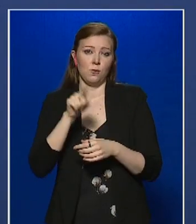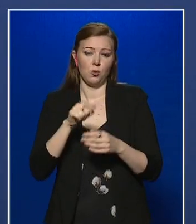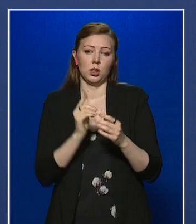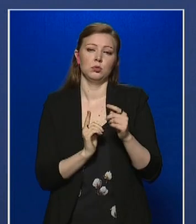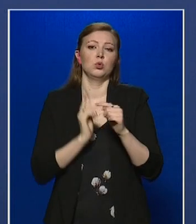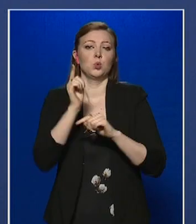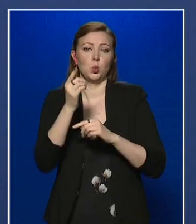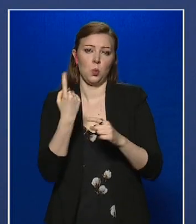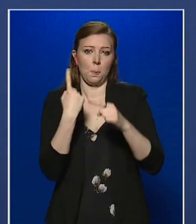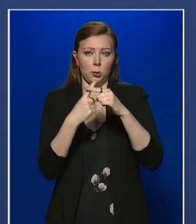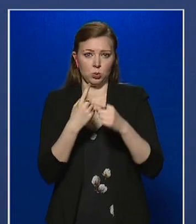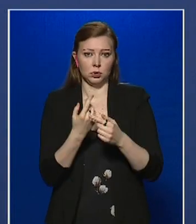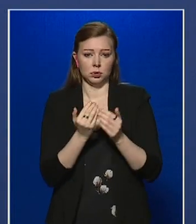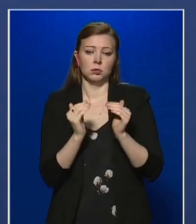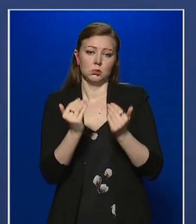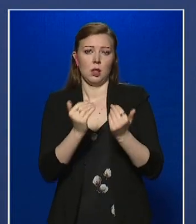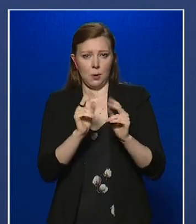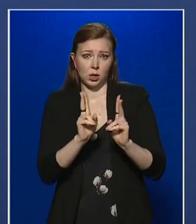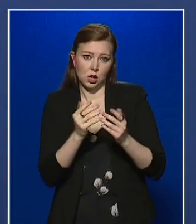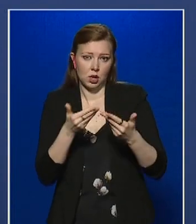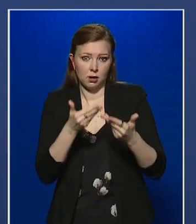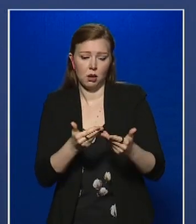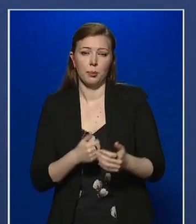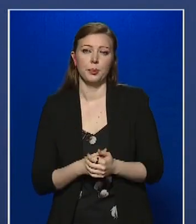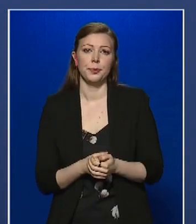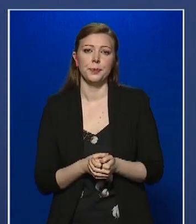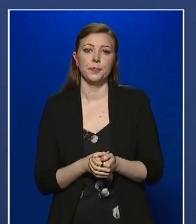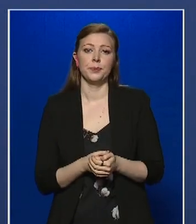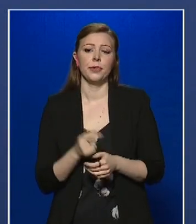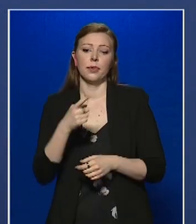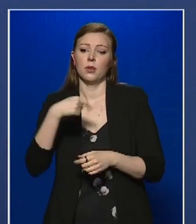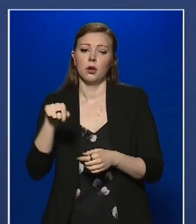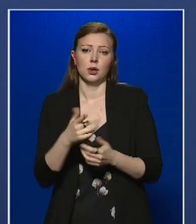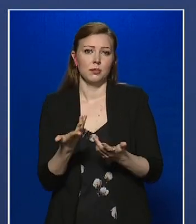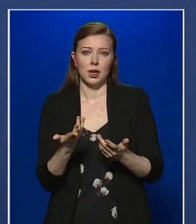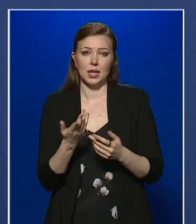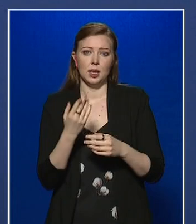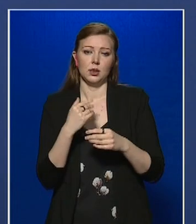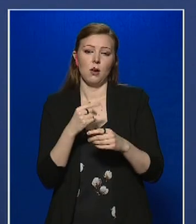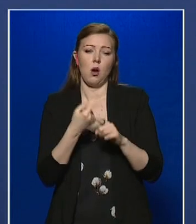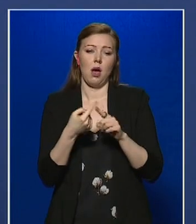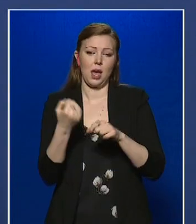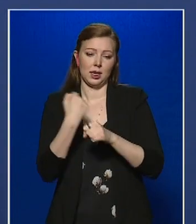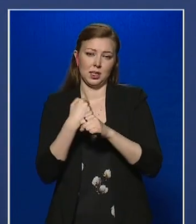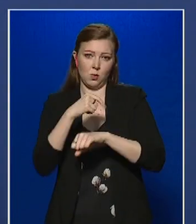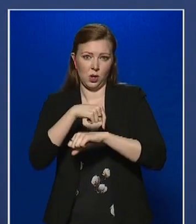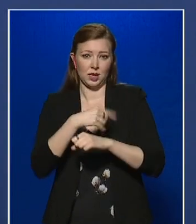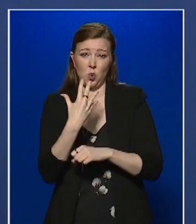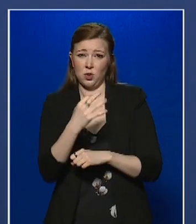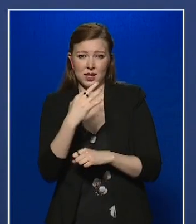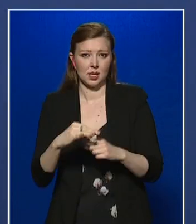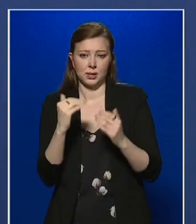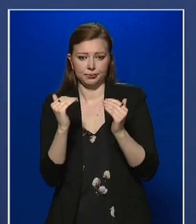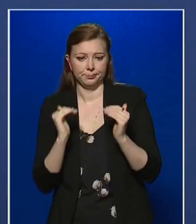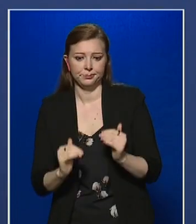meghaladó támogatásban is részesülhetnek. Akiknél pedig nem lépi át a részmunkaidő az 50%-ot,